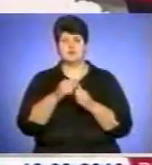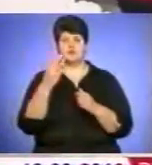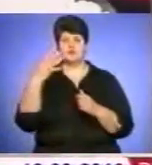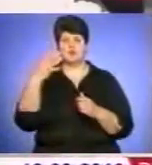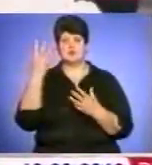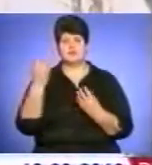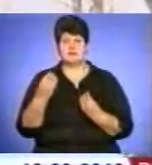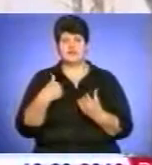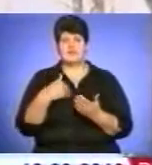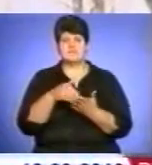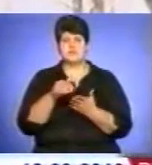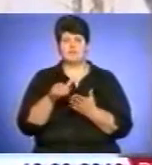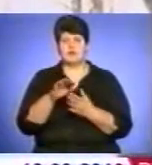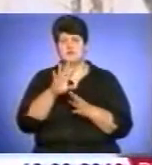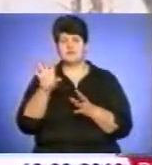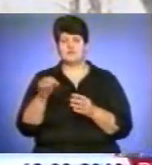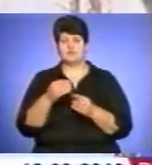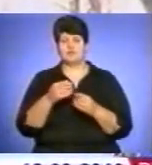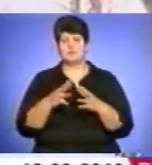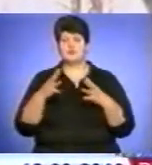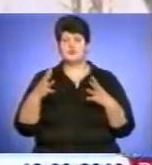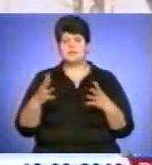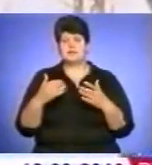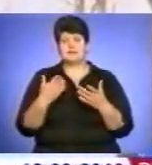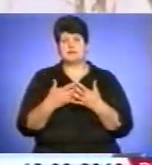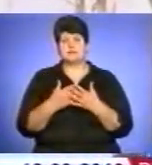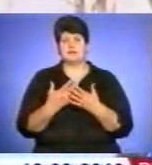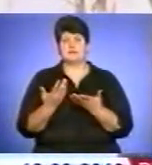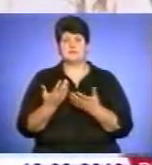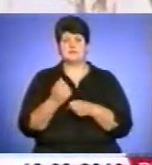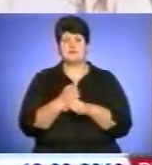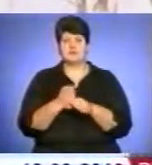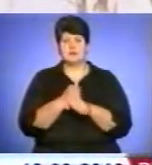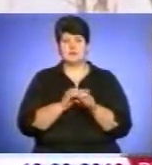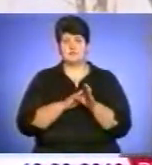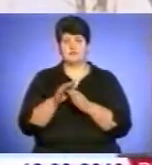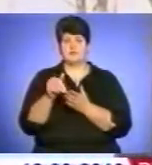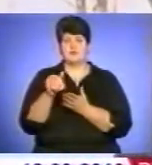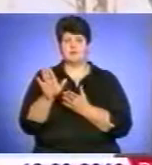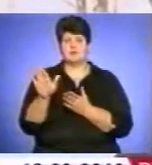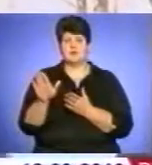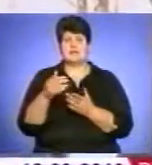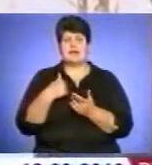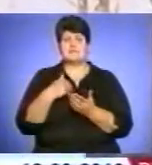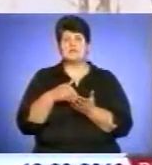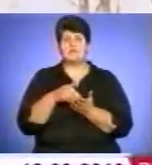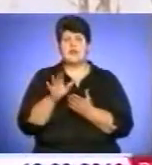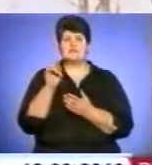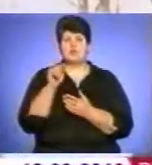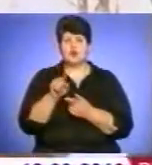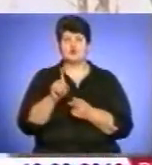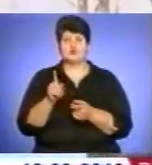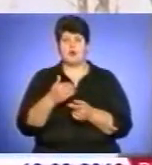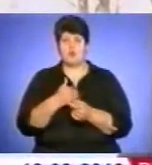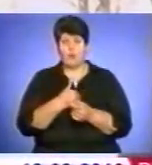від цього більшості. Чогось такого, що, наприклад, відкав, відмовлюся повністю мене таскати. Відмовляюся від того, що я хотів,